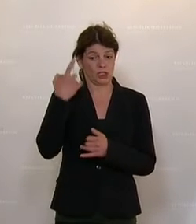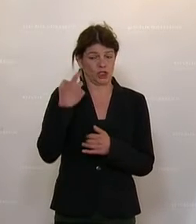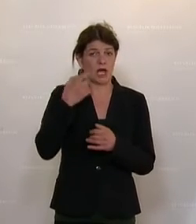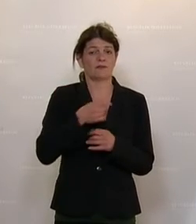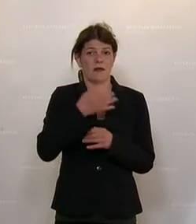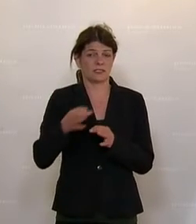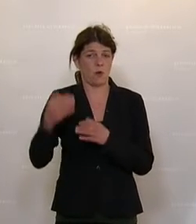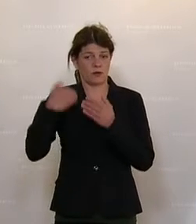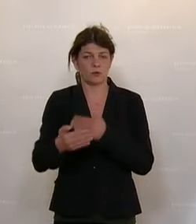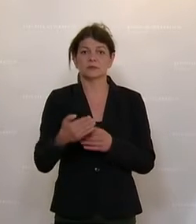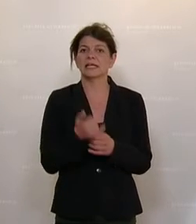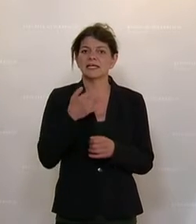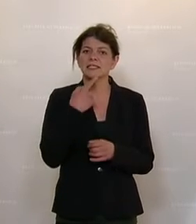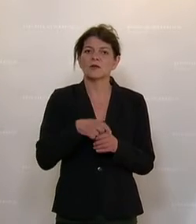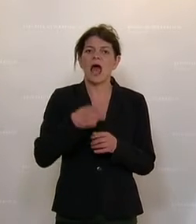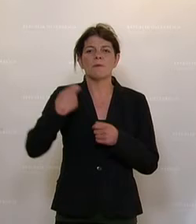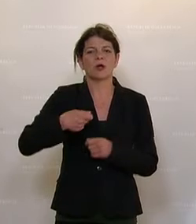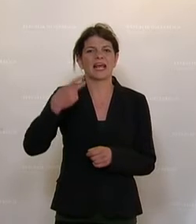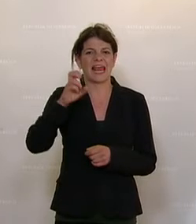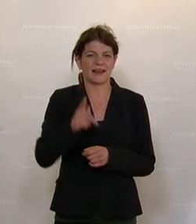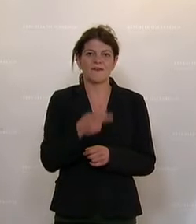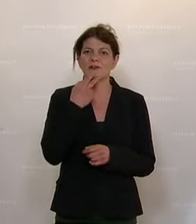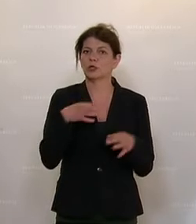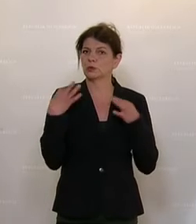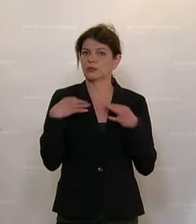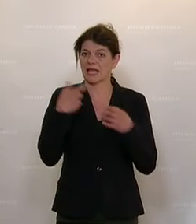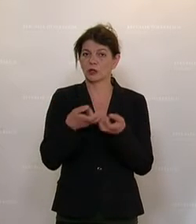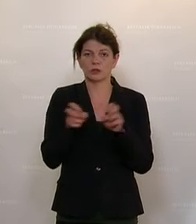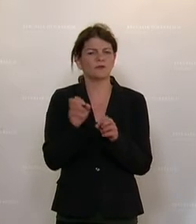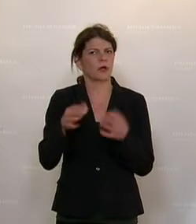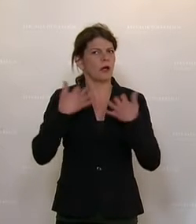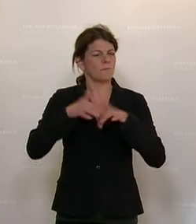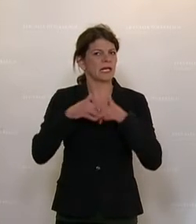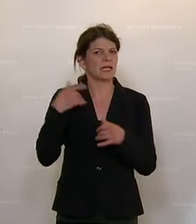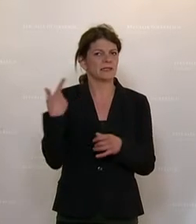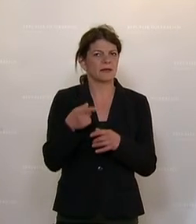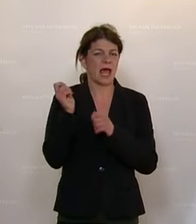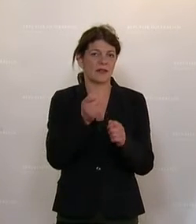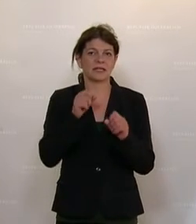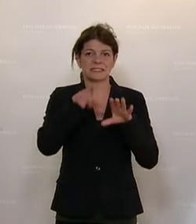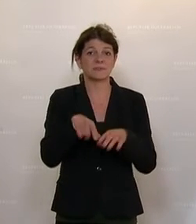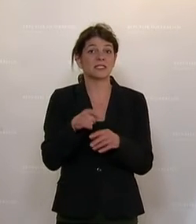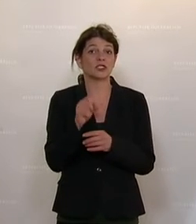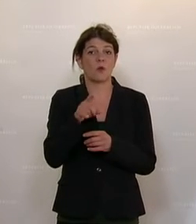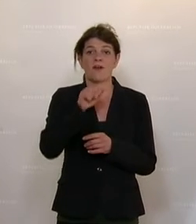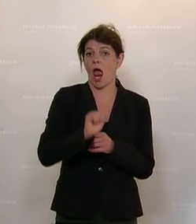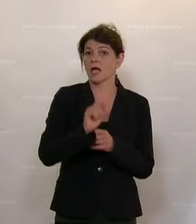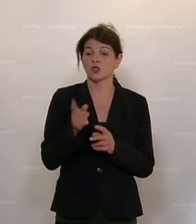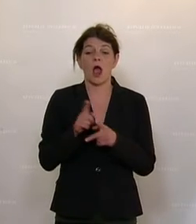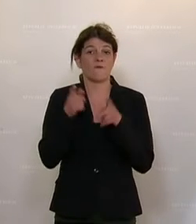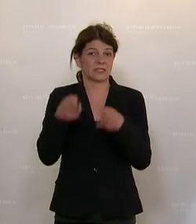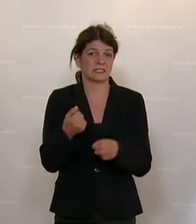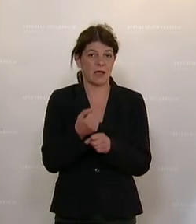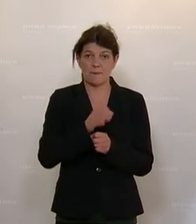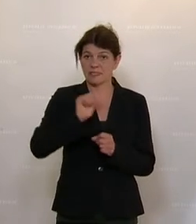teile ich weiteres mit. Weiters der Abgeordnete Kek beantragt hat im Gesundheitsausschuss zur Berichterstattung den Antrag 1712a, eine Frist